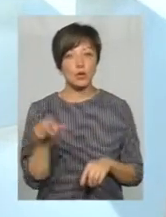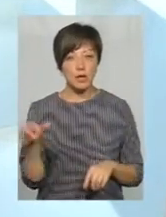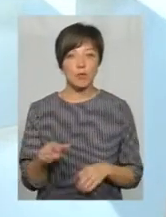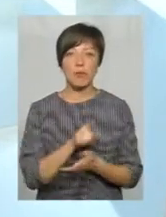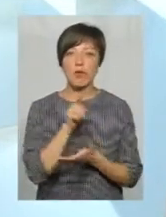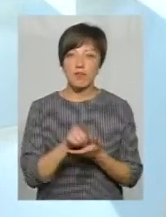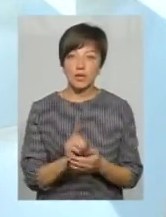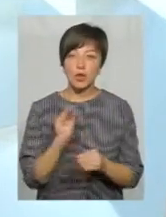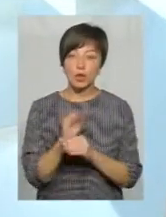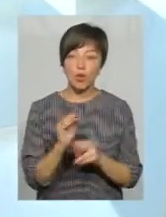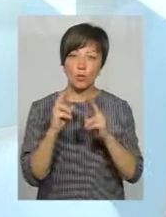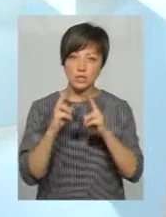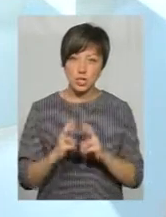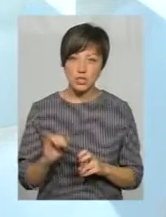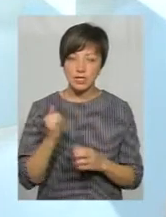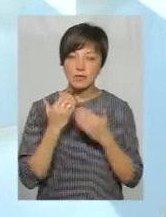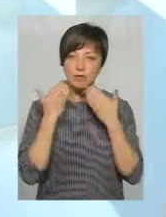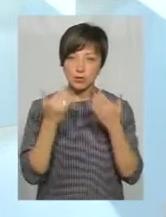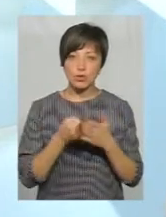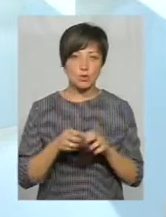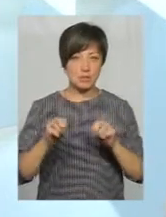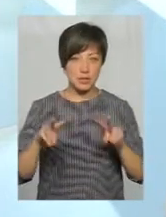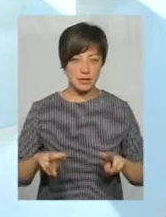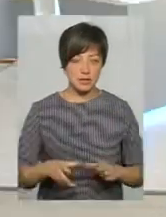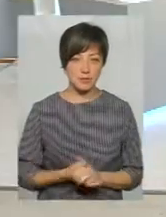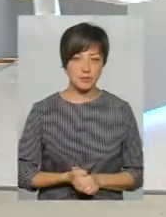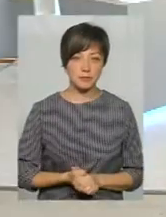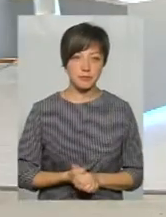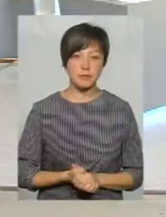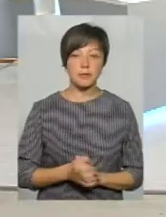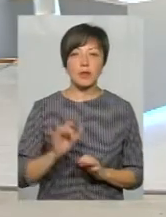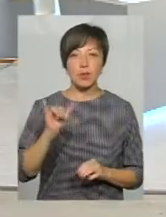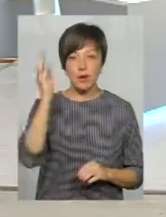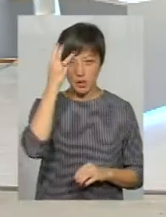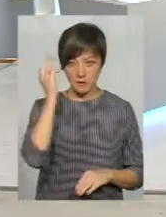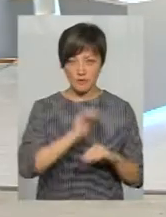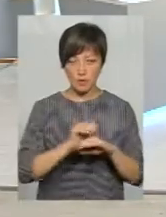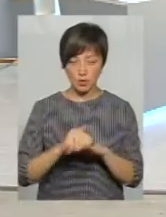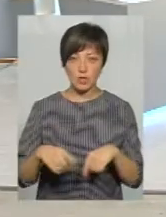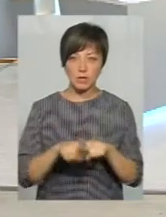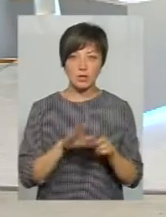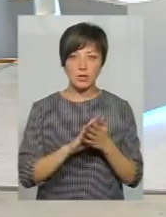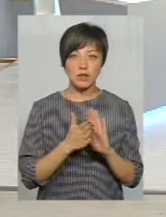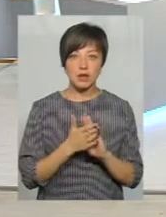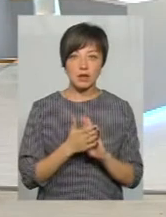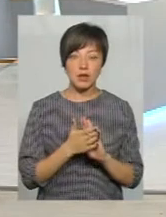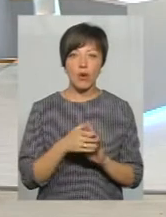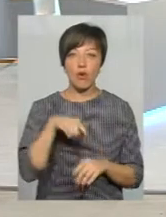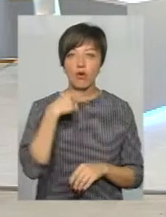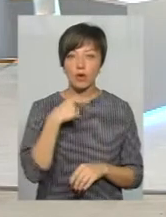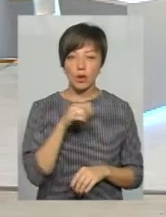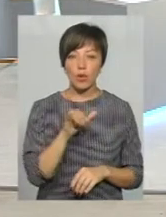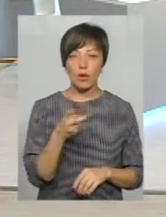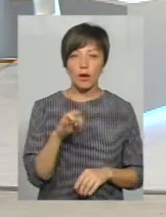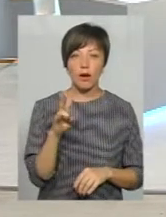які повинні дообстежитися і звернутися до спеціалістів. У Хмельницькому фіксуєте таку тенденцію, про яку говорила пані